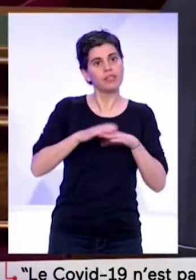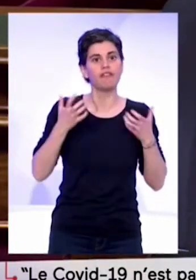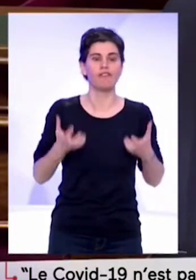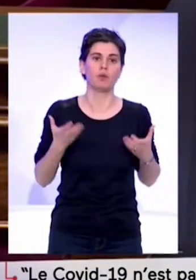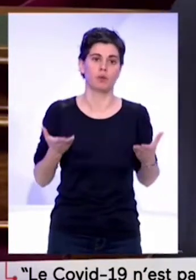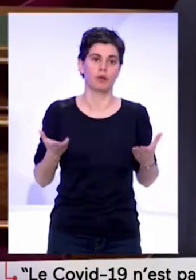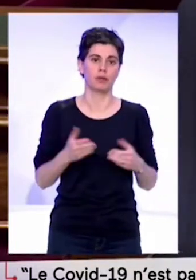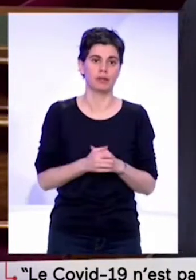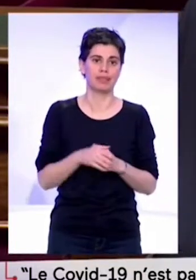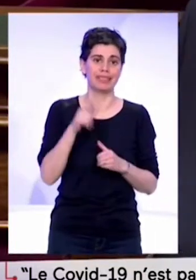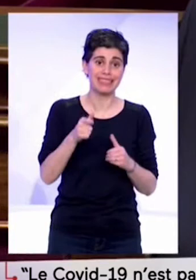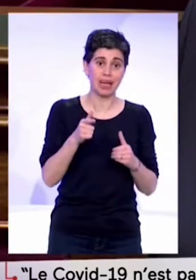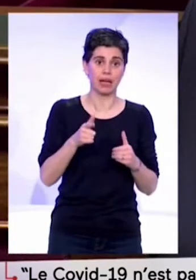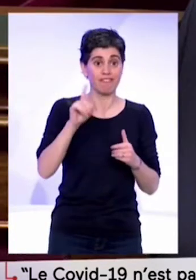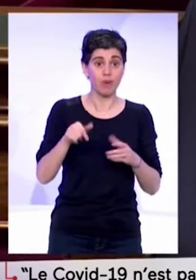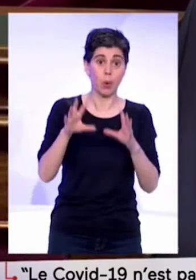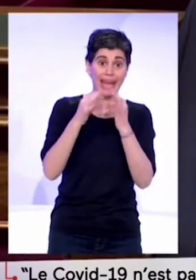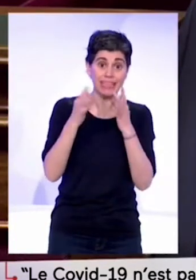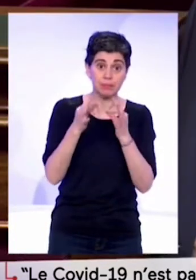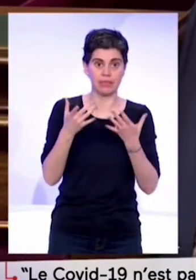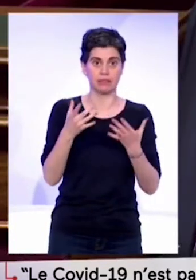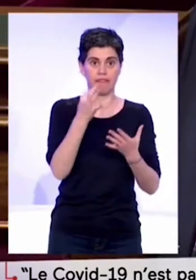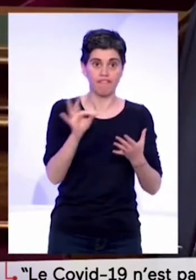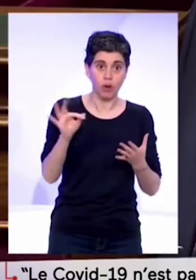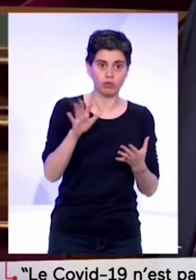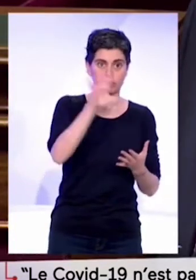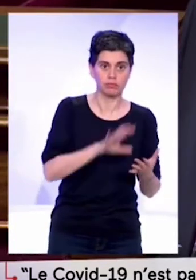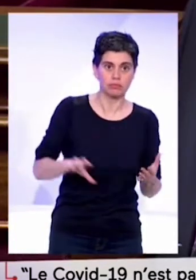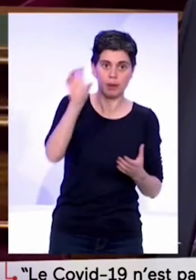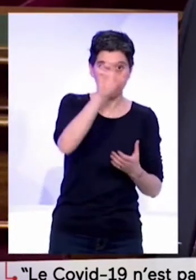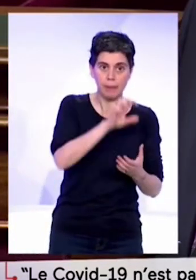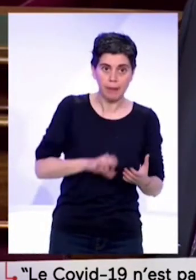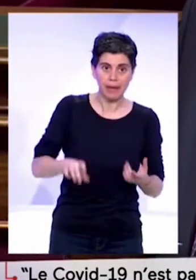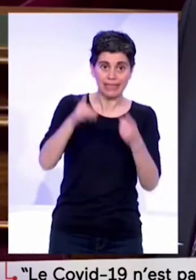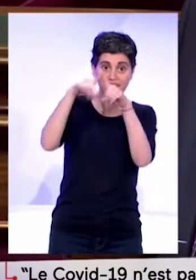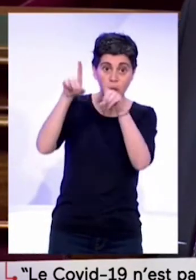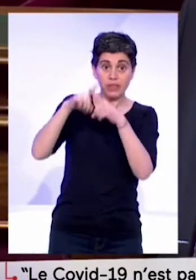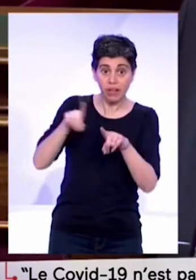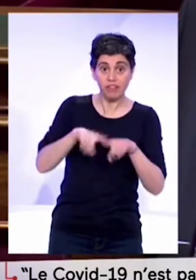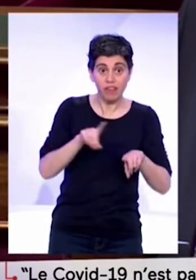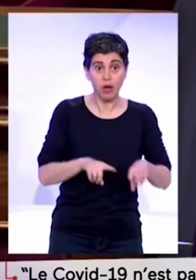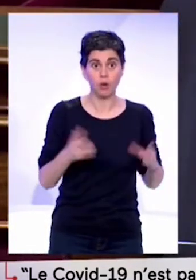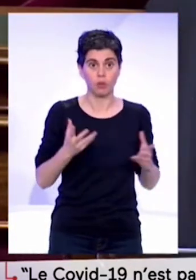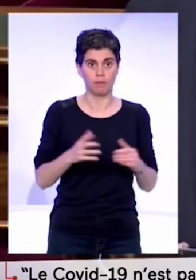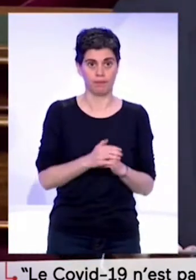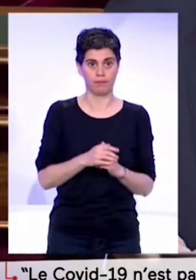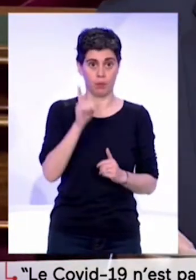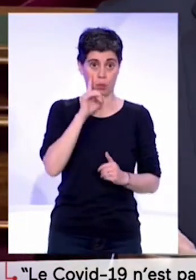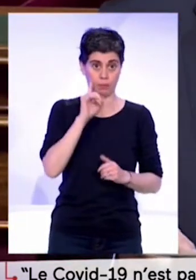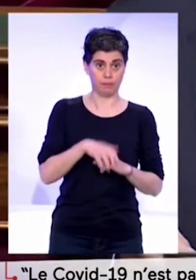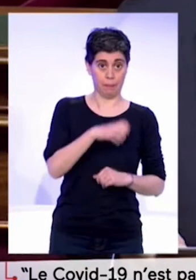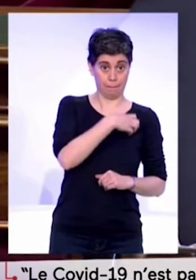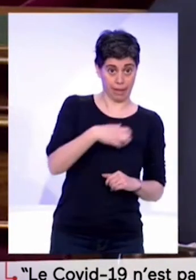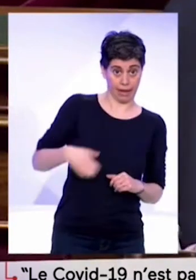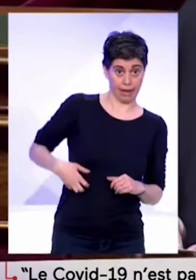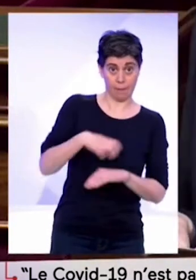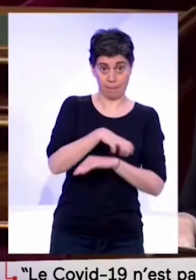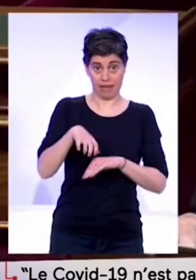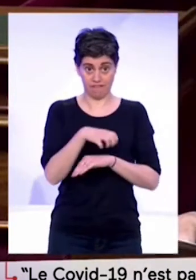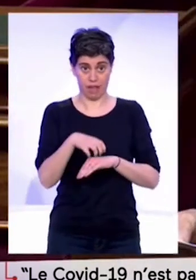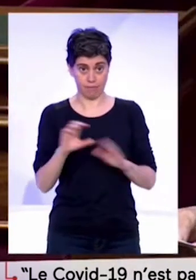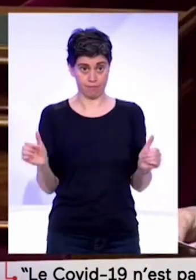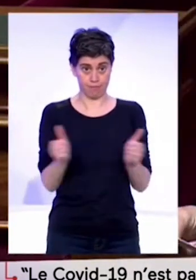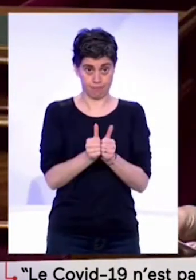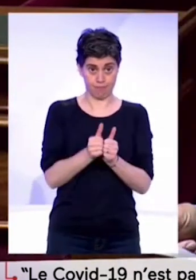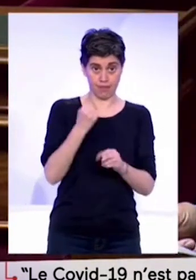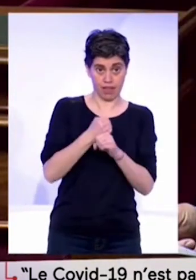déclinaison territoriale. Parce qu'en faisant confiance à ce qu'on appelle le couple maire-préfet, que vous avez déjà mis en